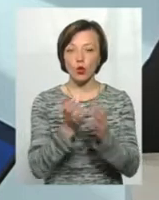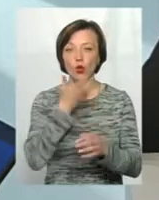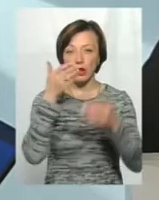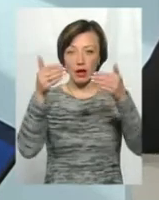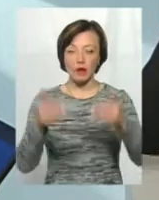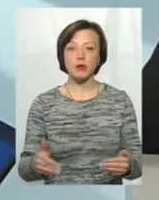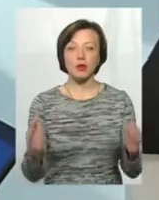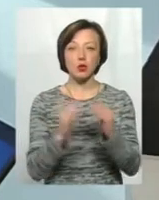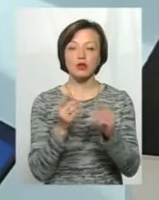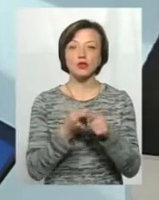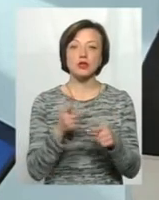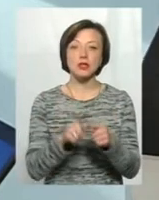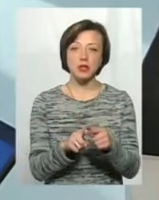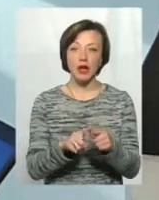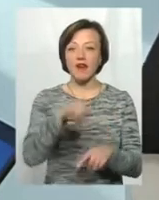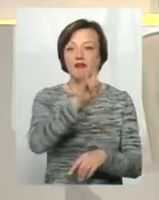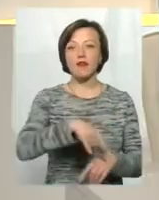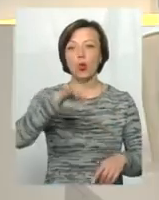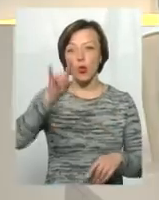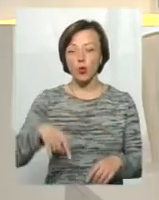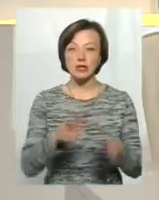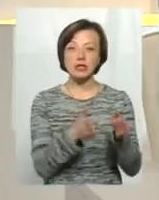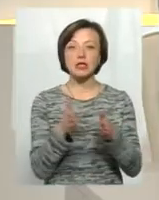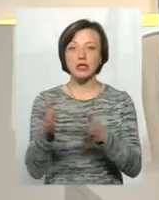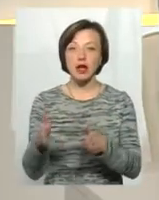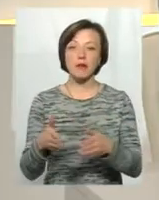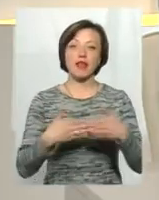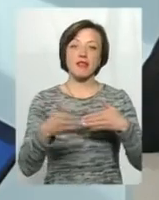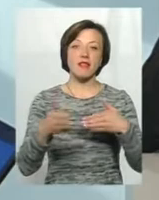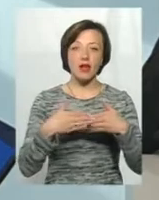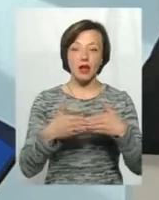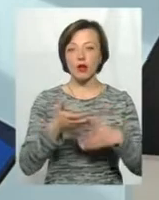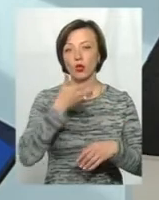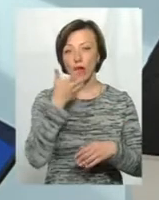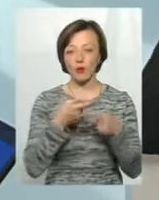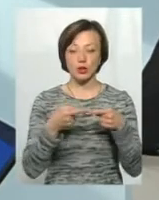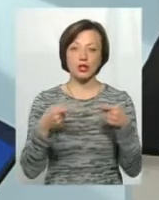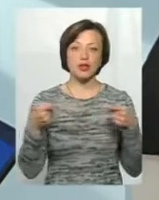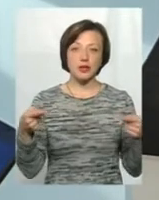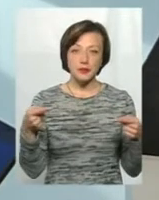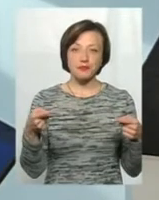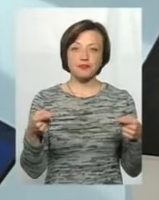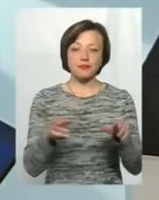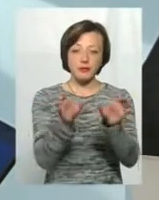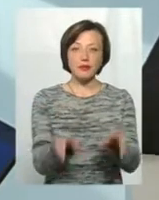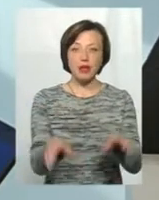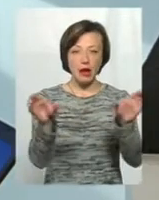віконні системи, віконні конструкції, двері, утеплювачі і так далі, радіатори.